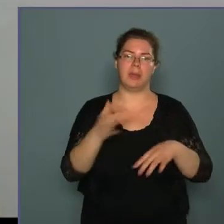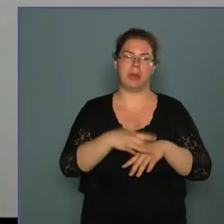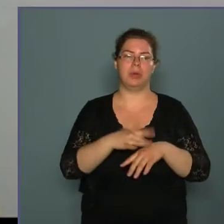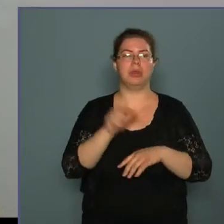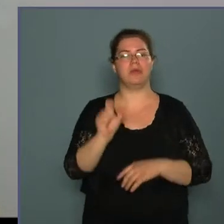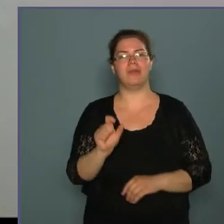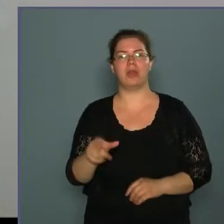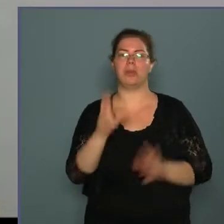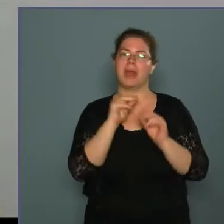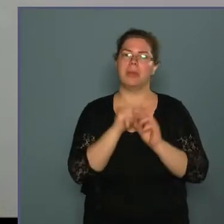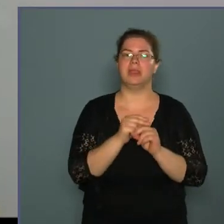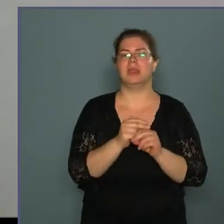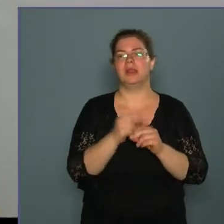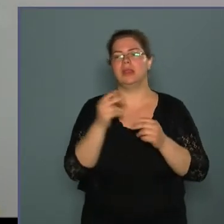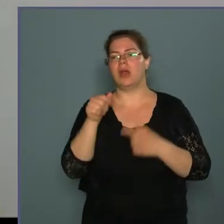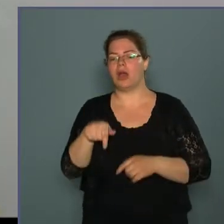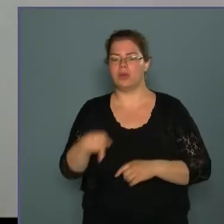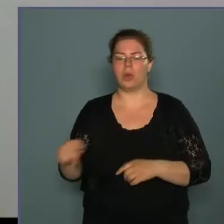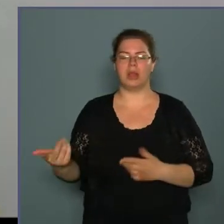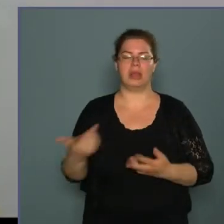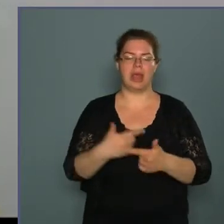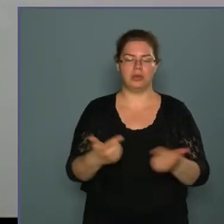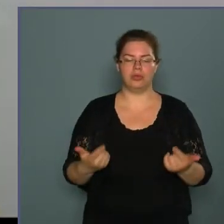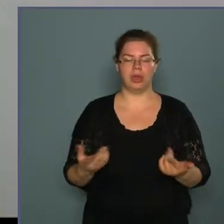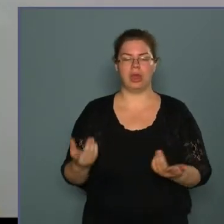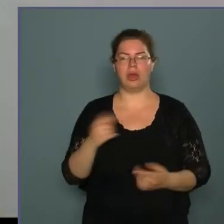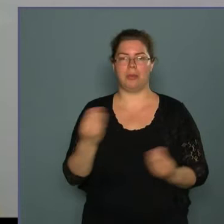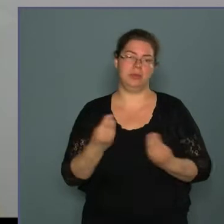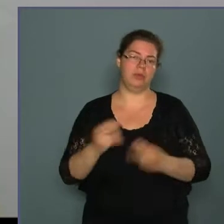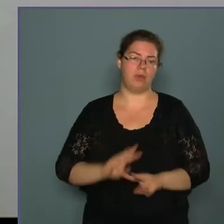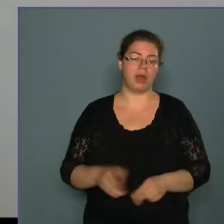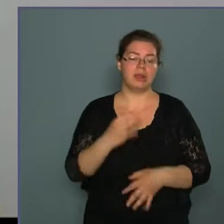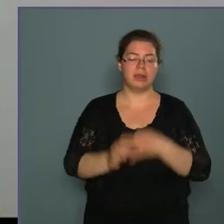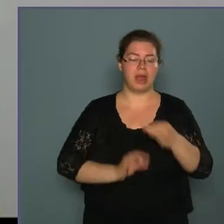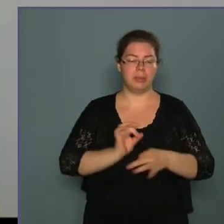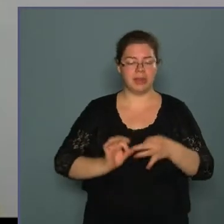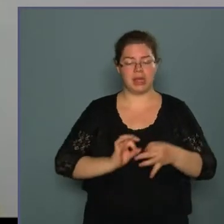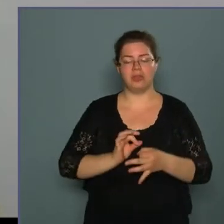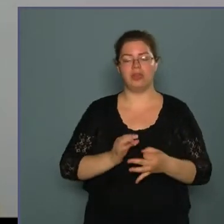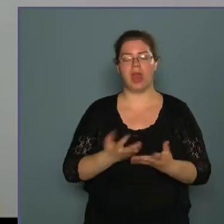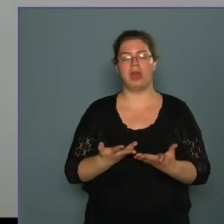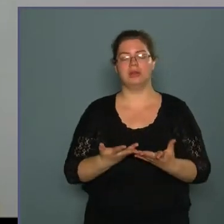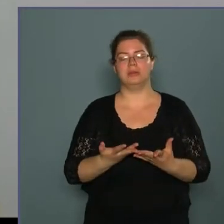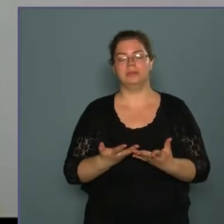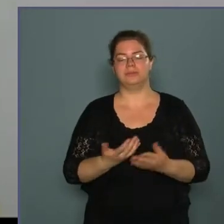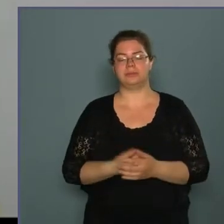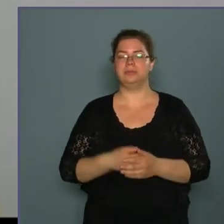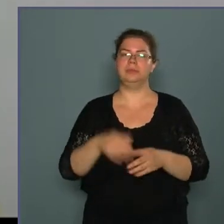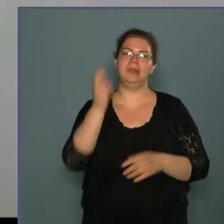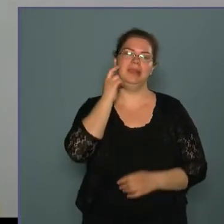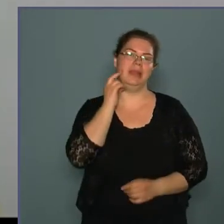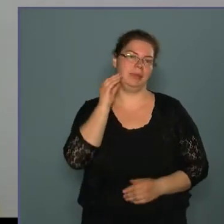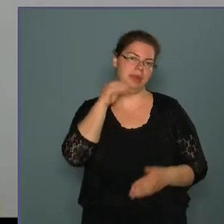megbeszélni, átbeszélgetni azokat a lehetőségeket, amik vannak. Természetesen az